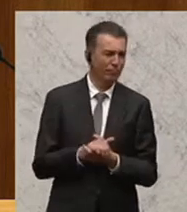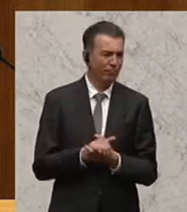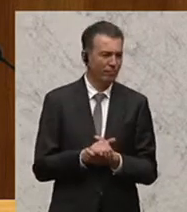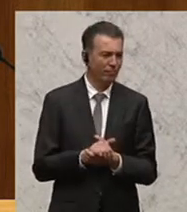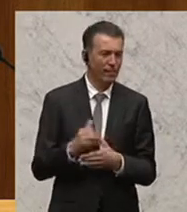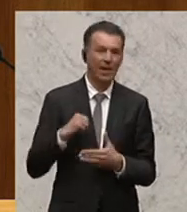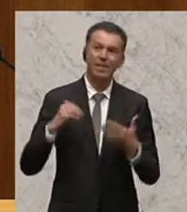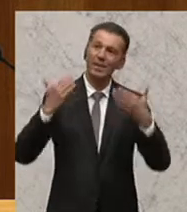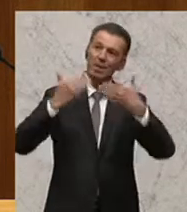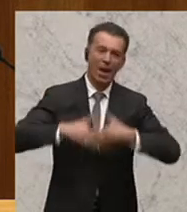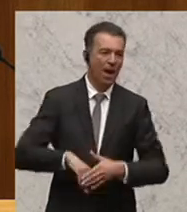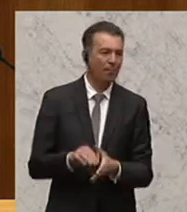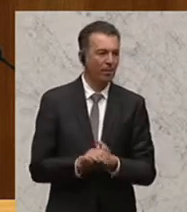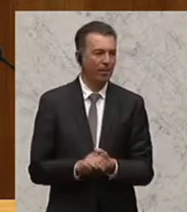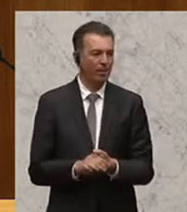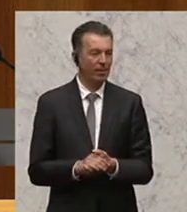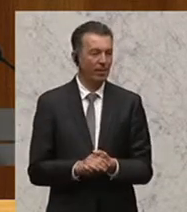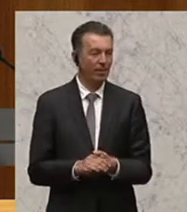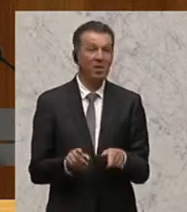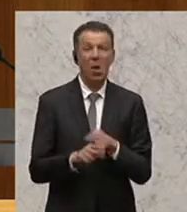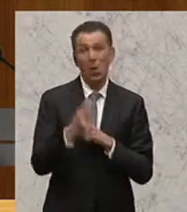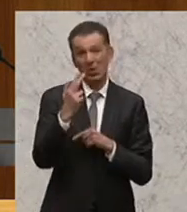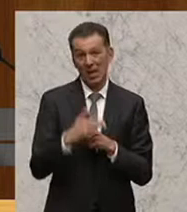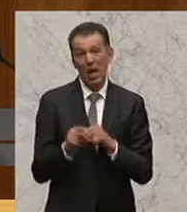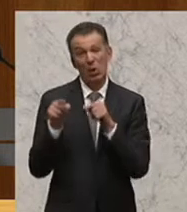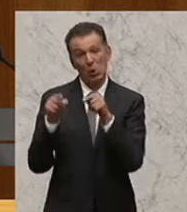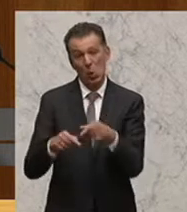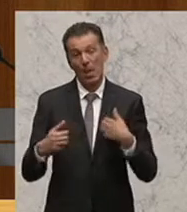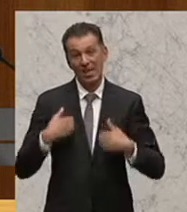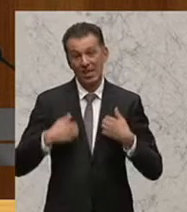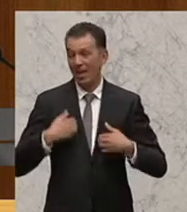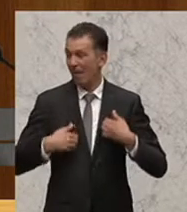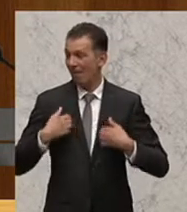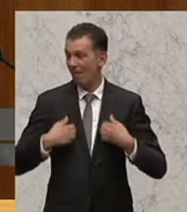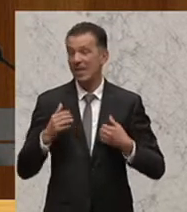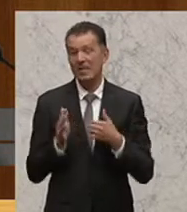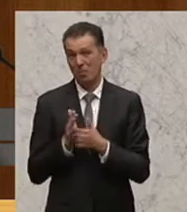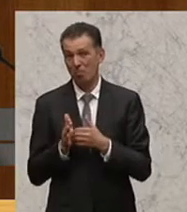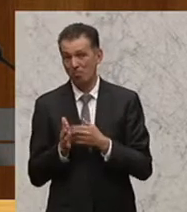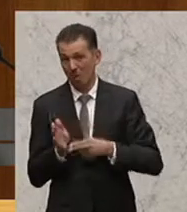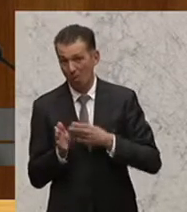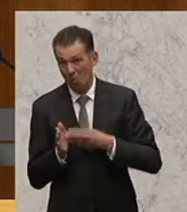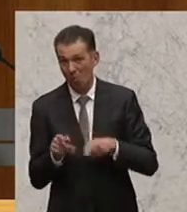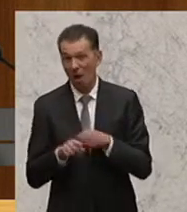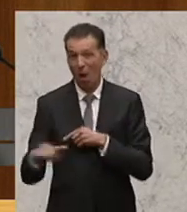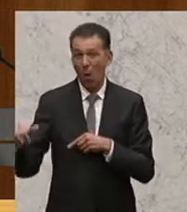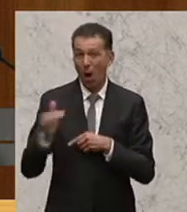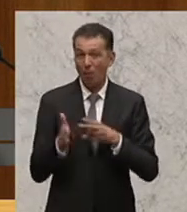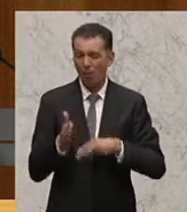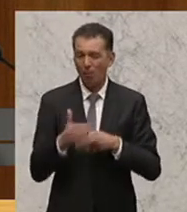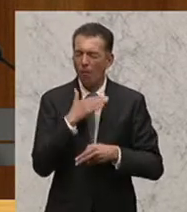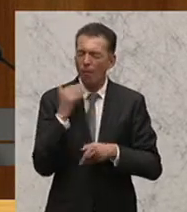habe den gestrigen Abend und einen Großteil der Nacht dort verbracht und auch am Hauptbahnhof mit hunderten